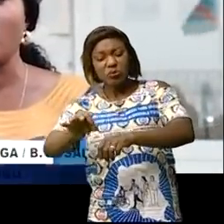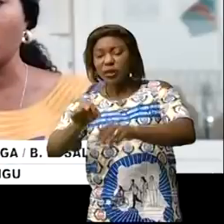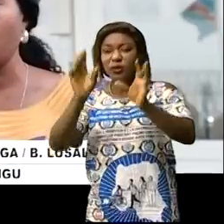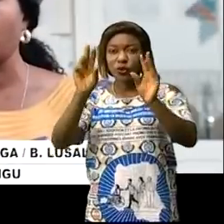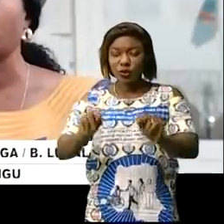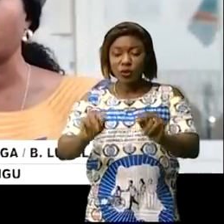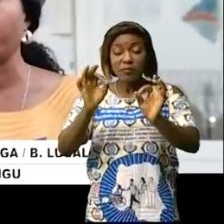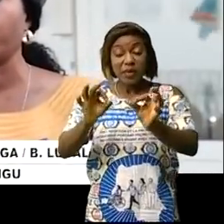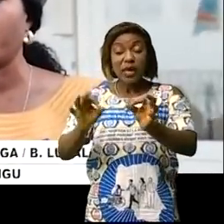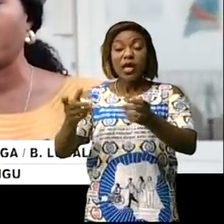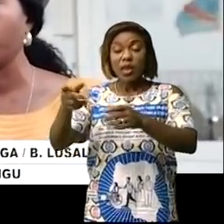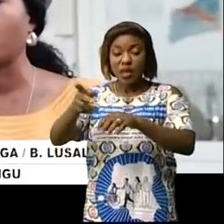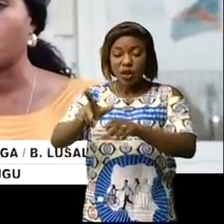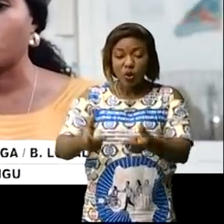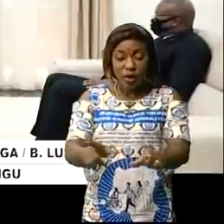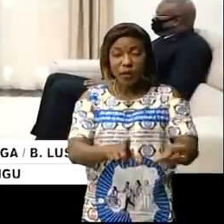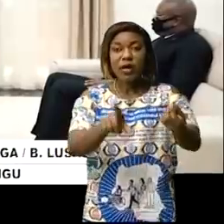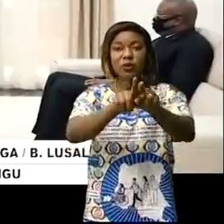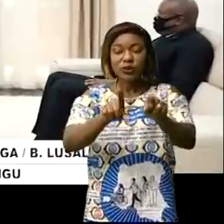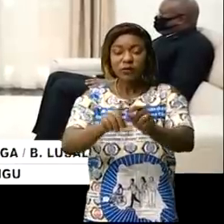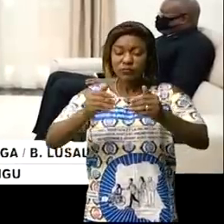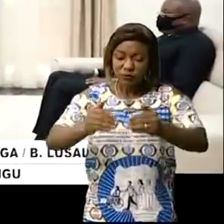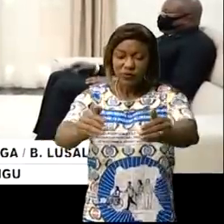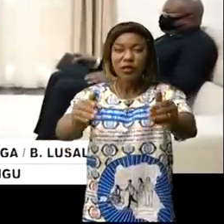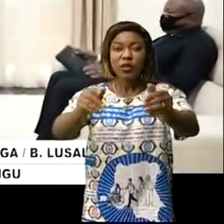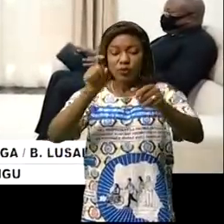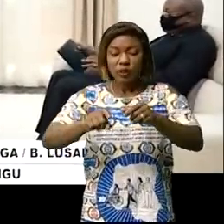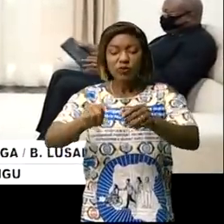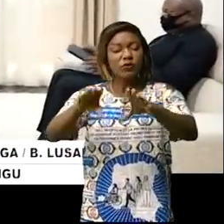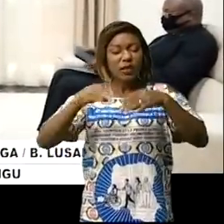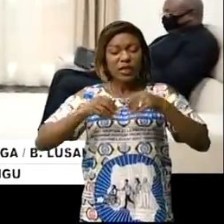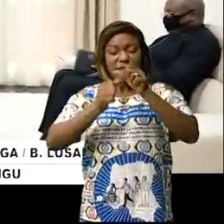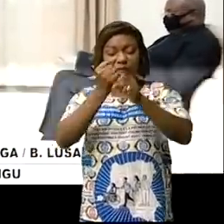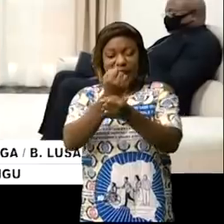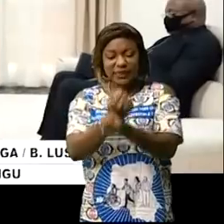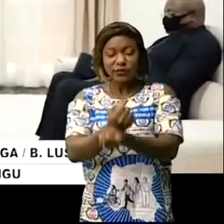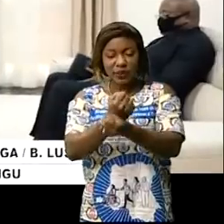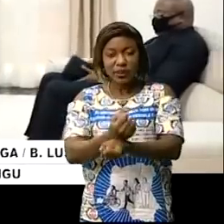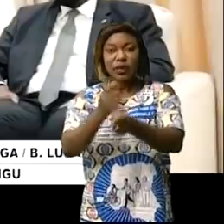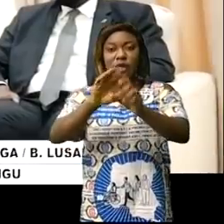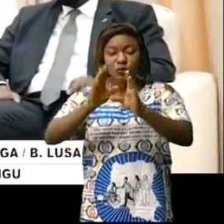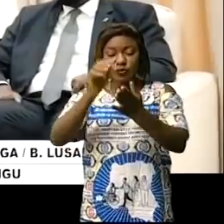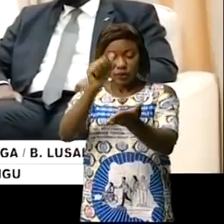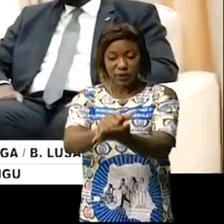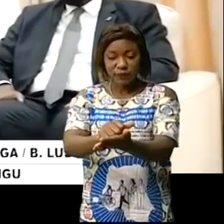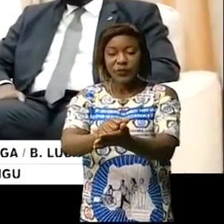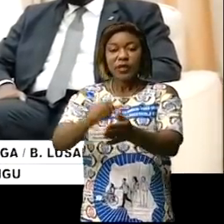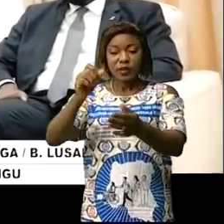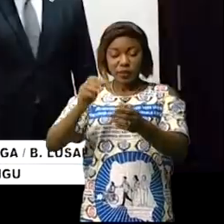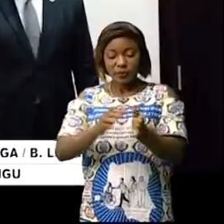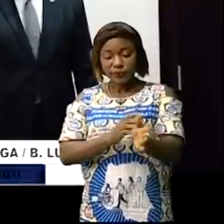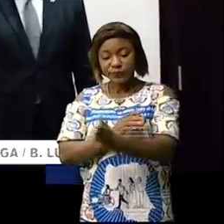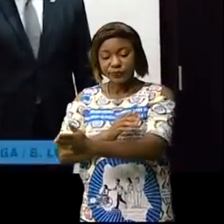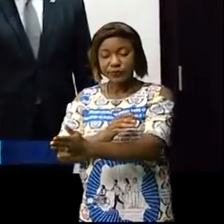le Lualaba, c'est aussi le territoire et nous allons suivre ses instructions. Le geste apprécié par le chef de l'exécutif national, Jean-Michel